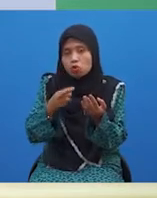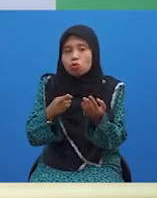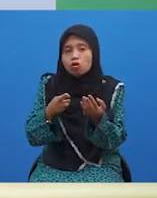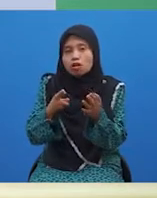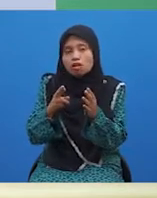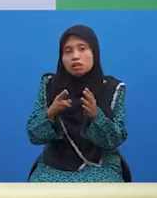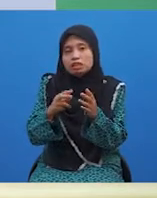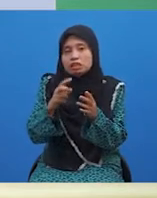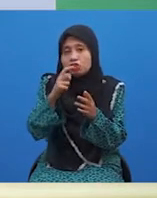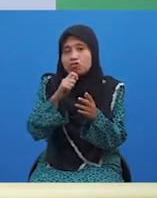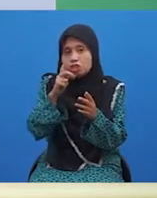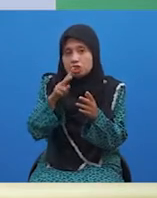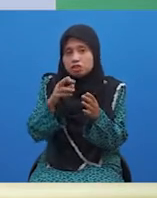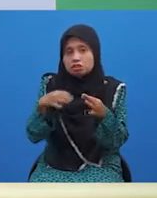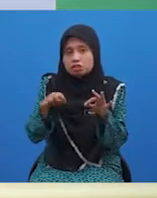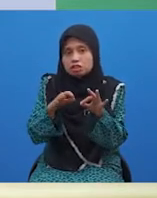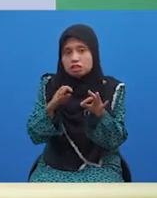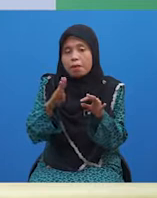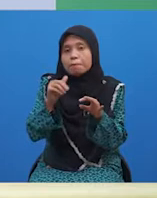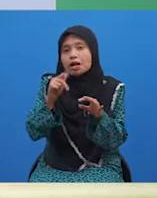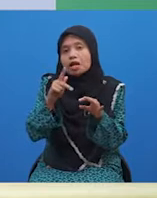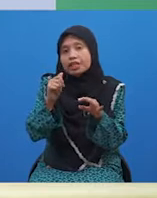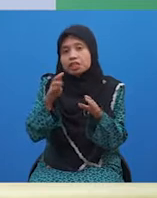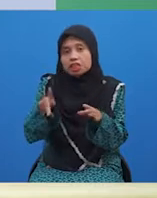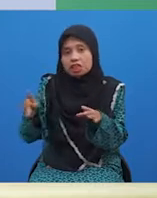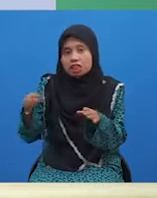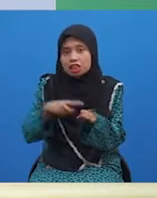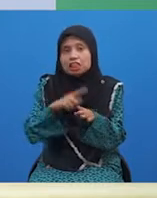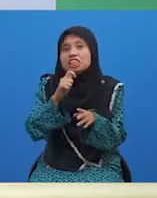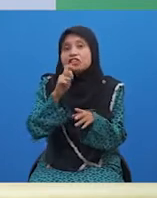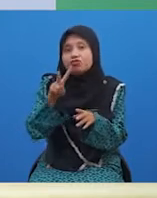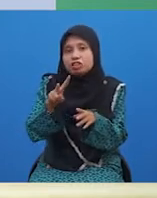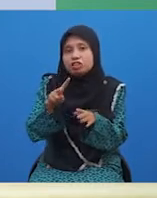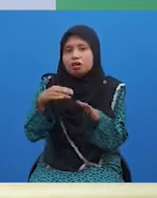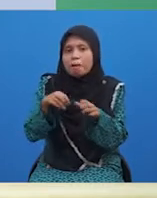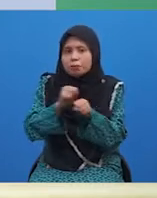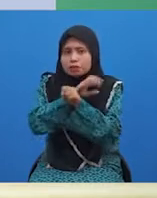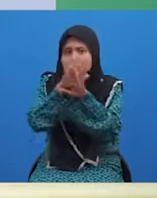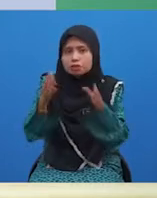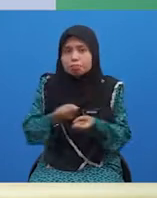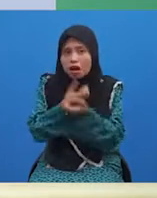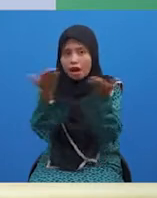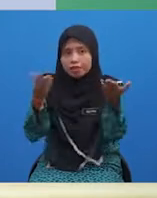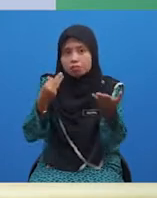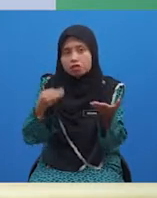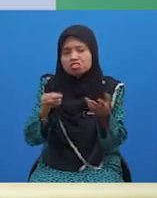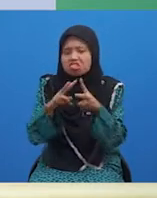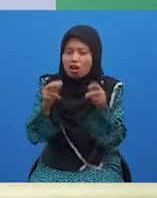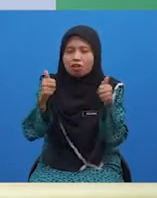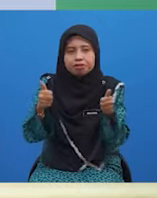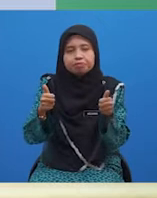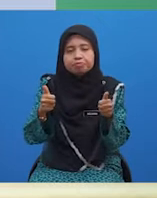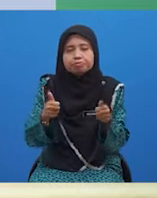rancangan bakat kanak-kanak di televisyen. Persembahan mereka amat hebat